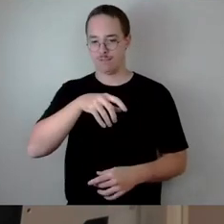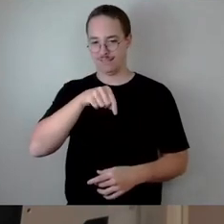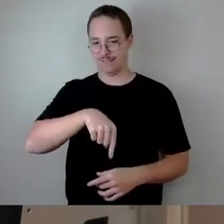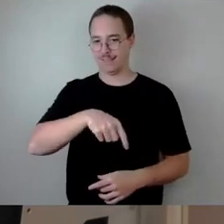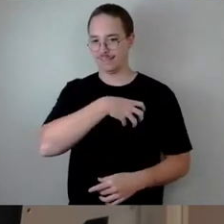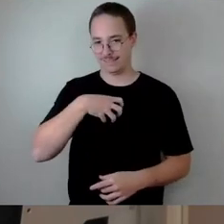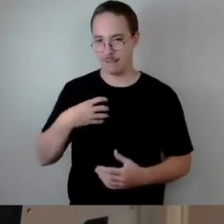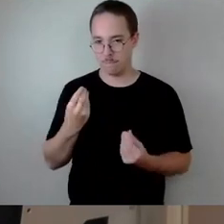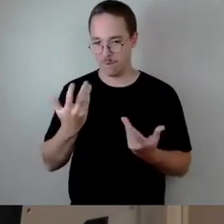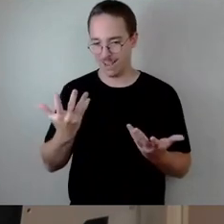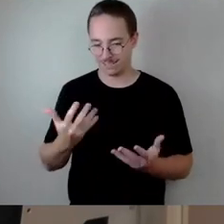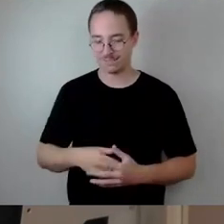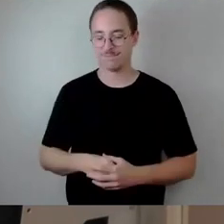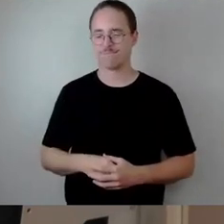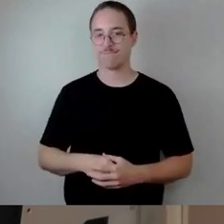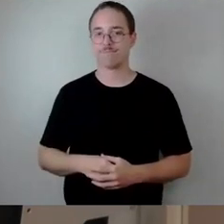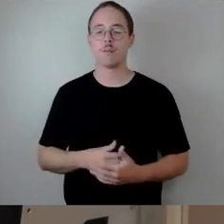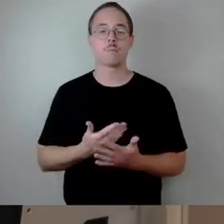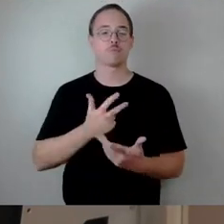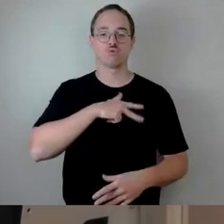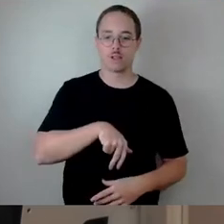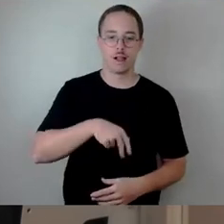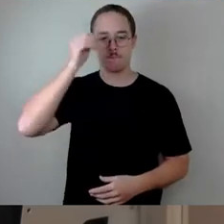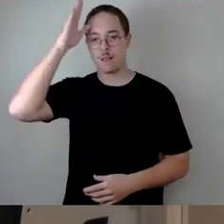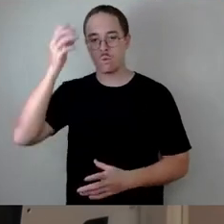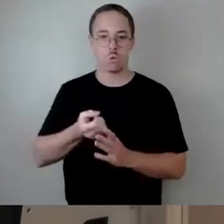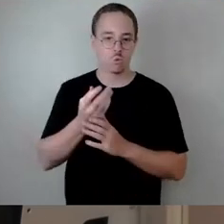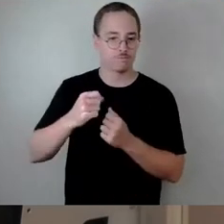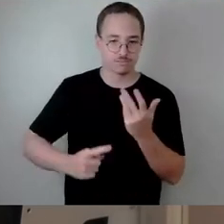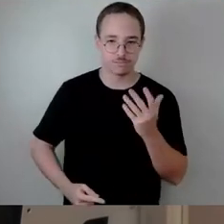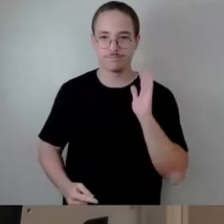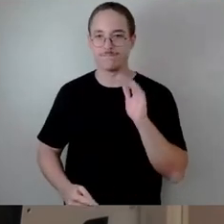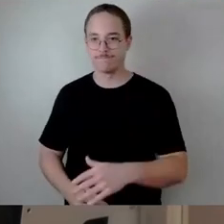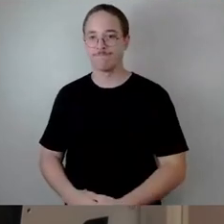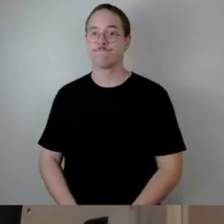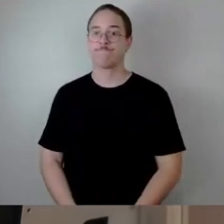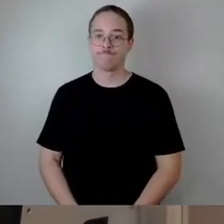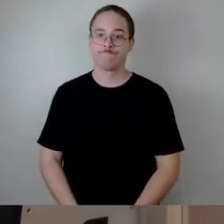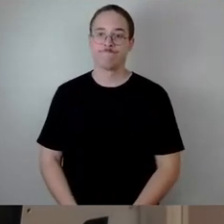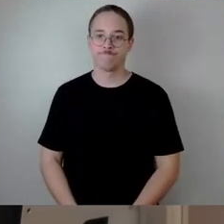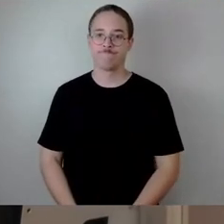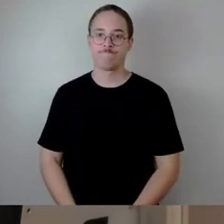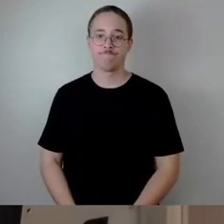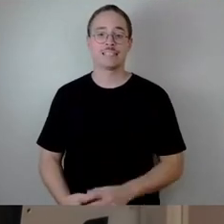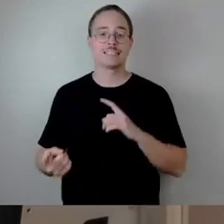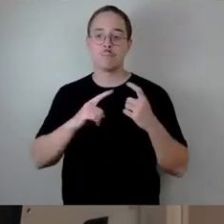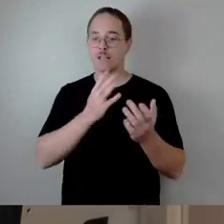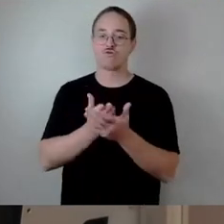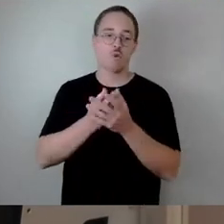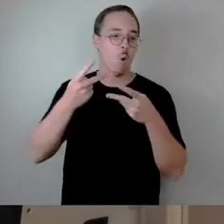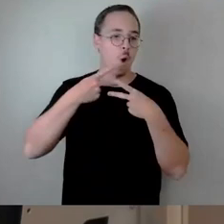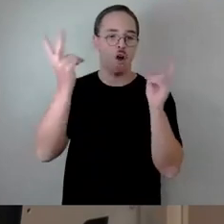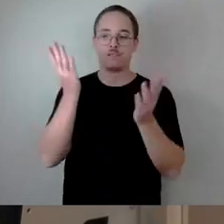bei Kultur und Bildung und vielem Weiteren führen wird. Die Debatte dazu hat längst öffentlich begonnen, bevor der